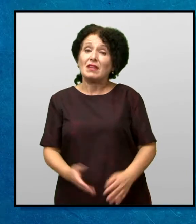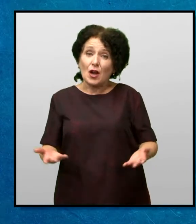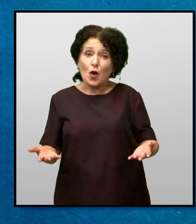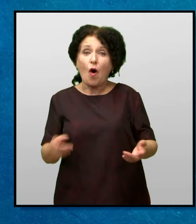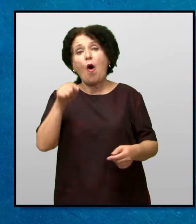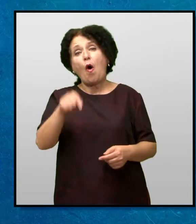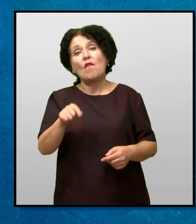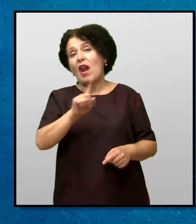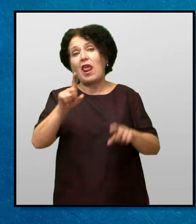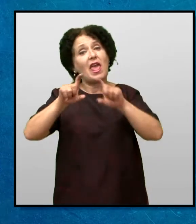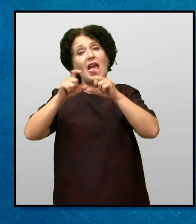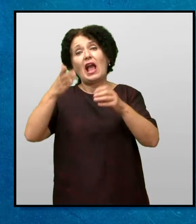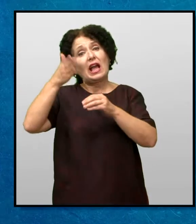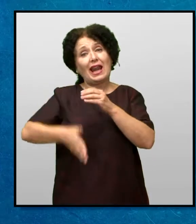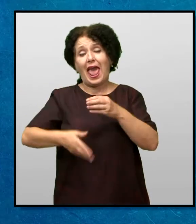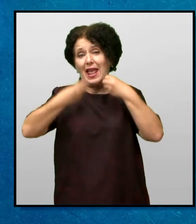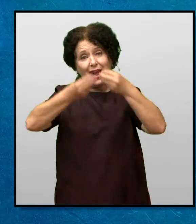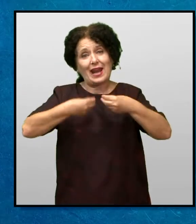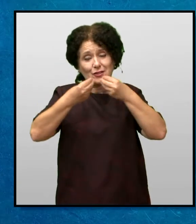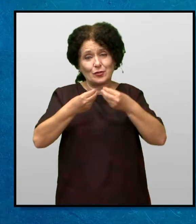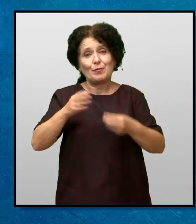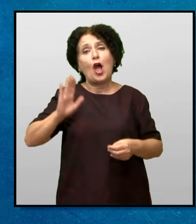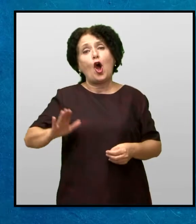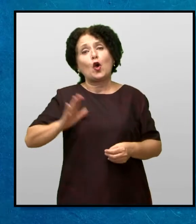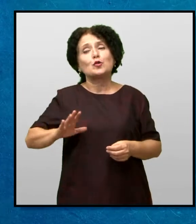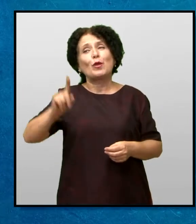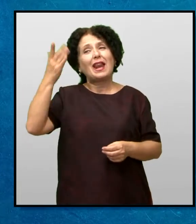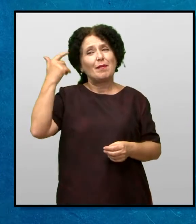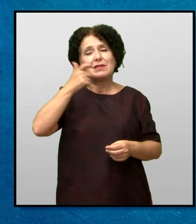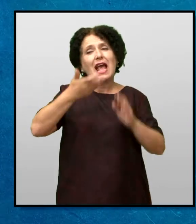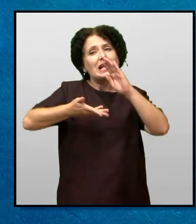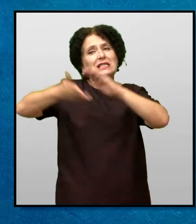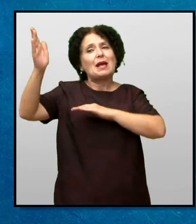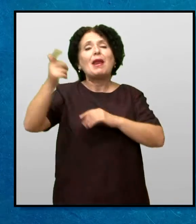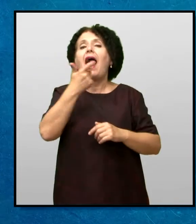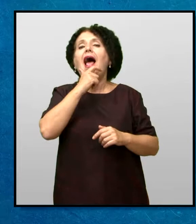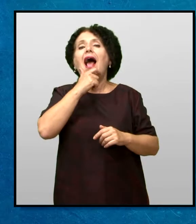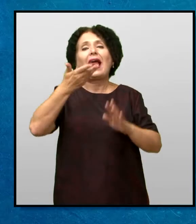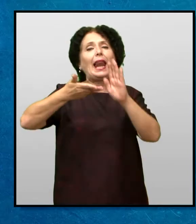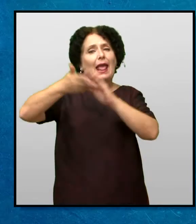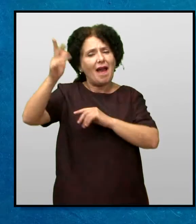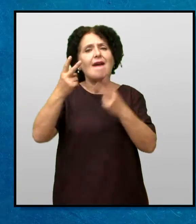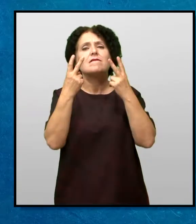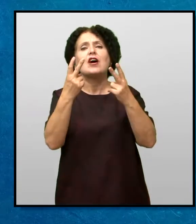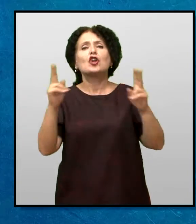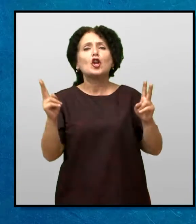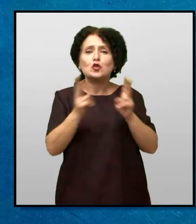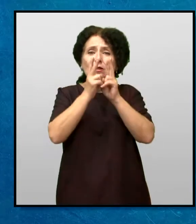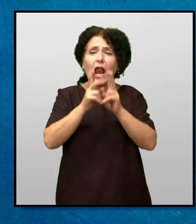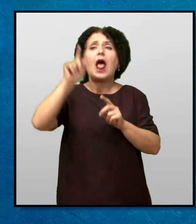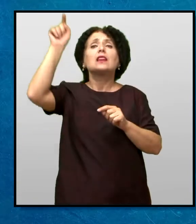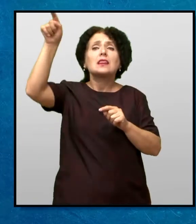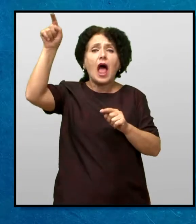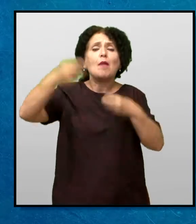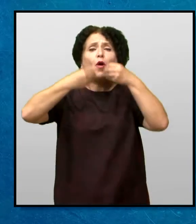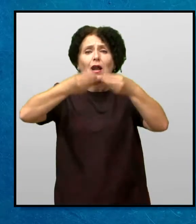Но, ова не е крајот на расказот Господин Чарлз замина за Лондон на еден важен состанок И тамо